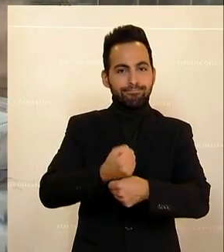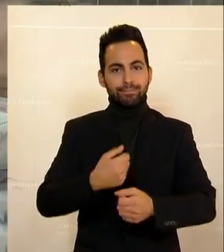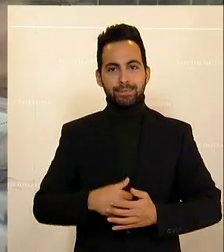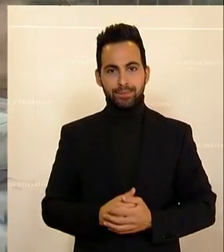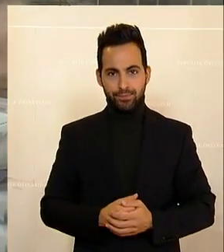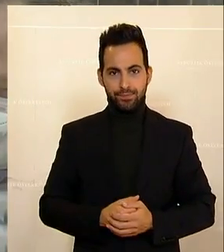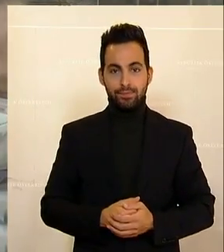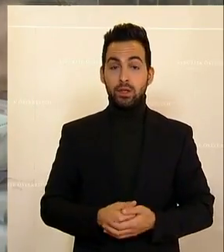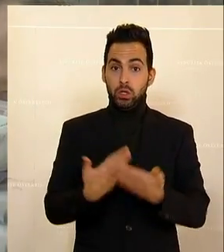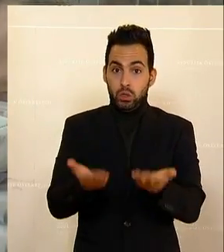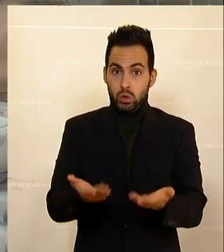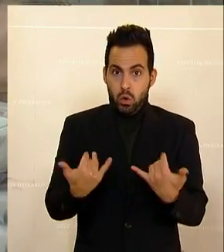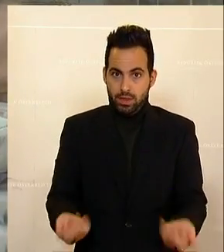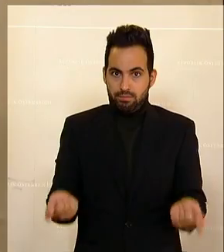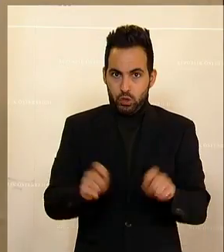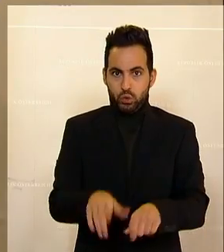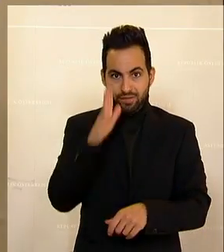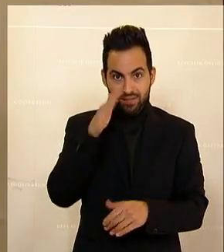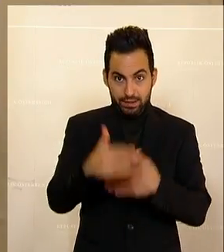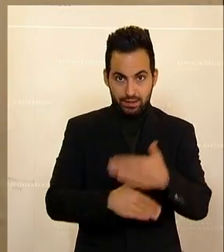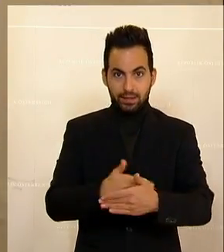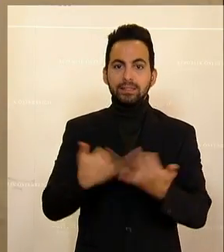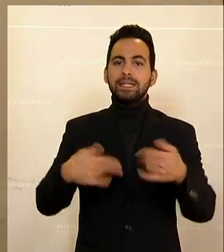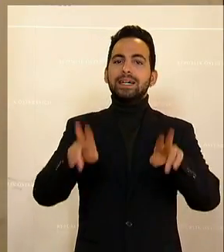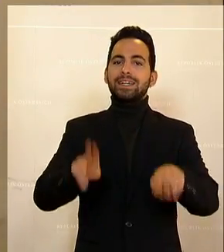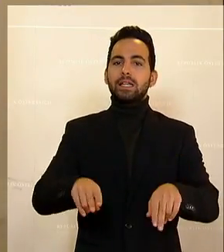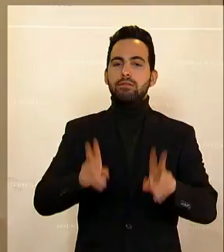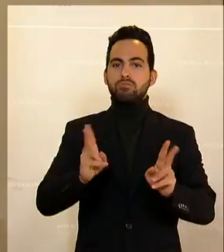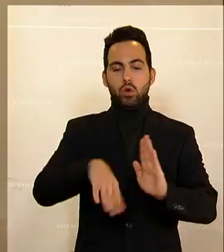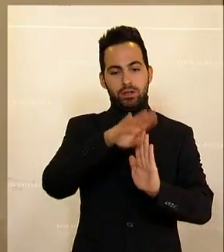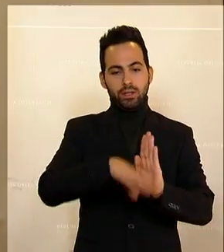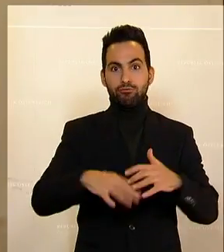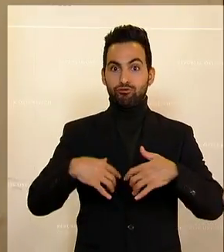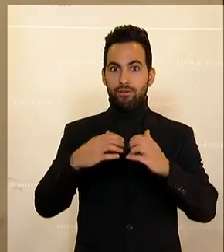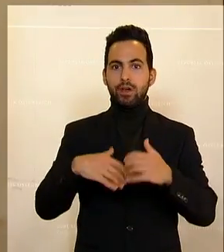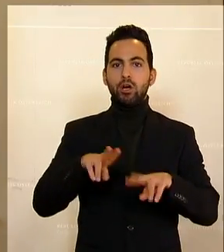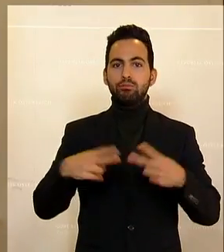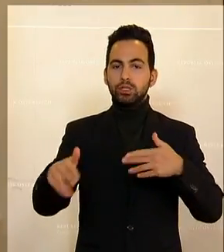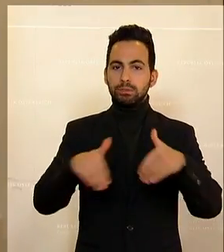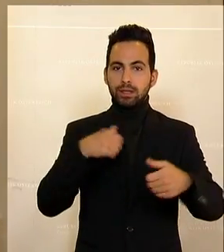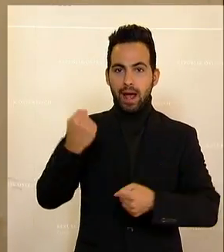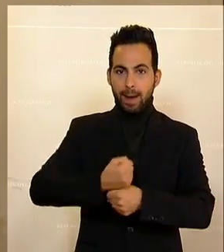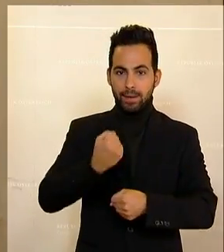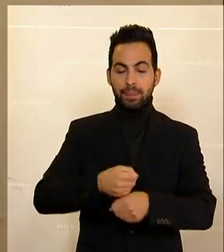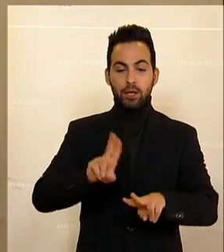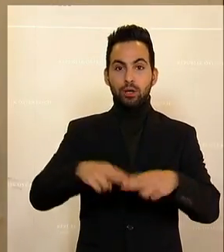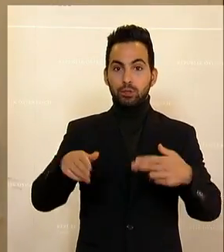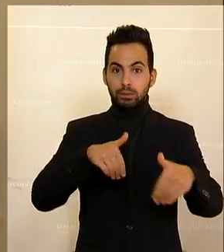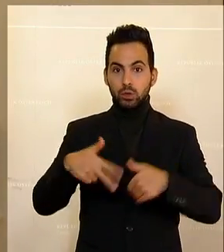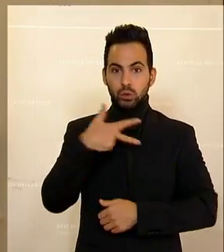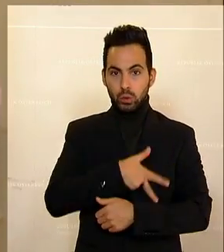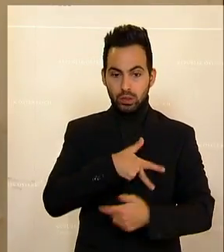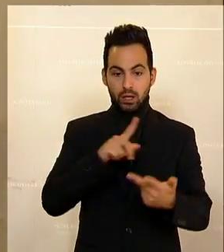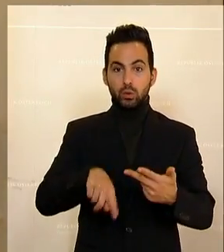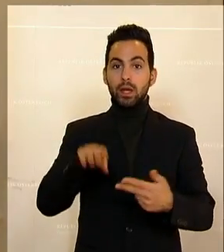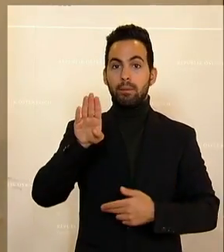zu kommen. Das beschließen wir heute. Wir schaffen die rechtlichen Möglichkeiten, dass das Bundesministerium für Arbeit, das Bundesministerium für Soziales